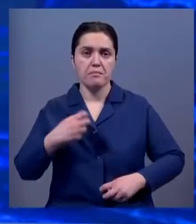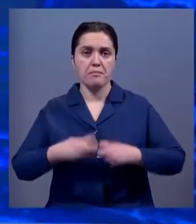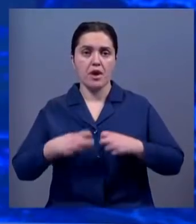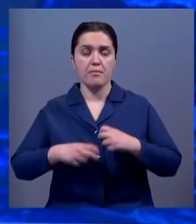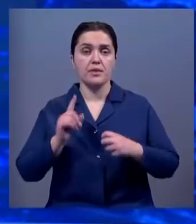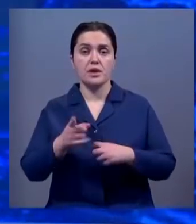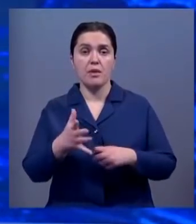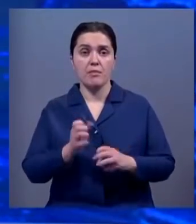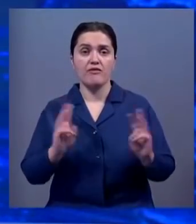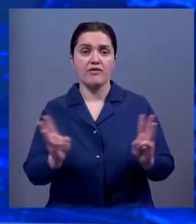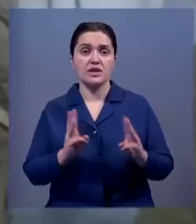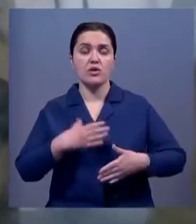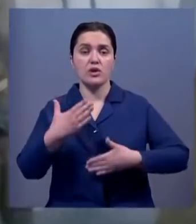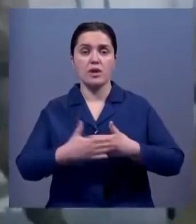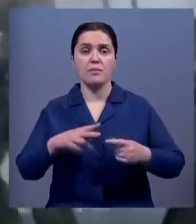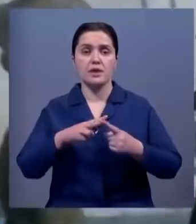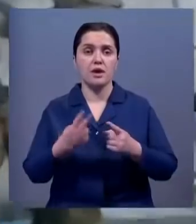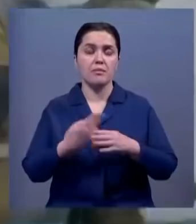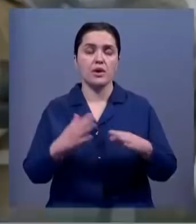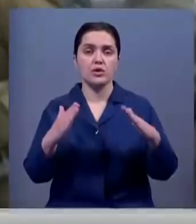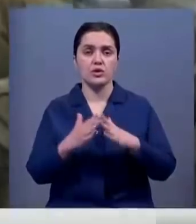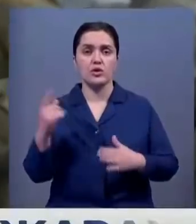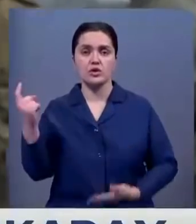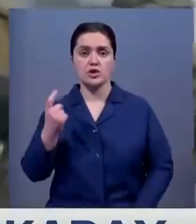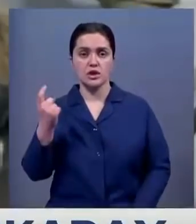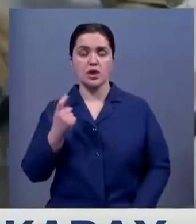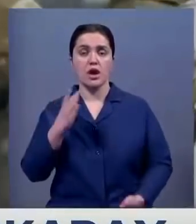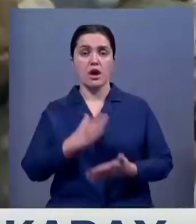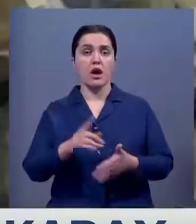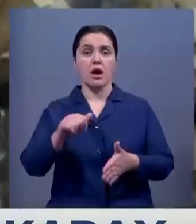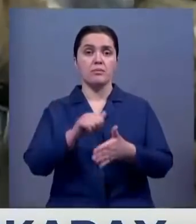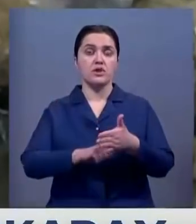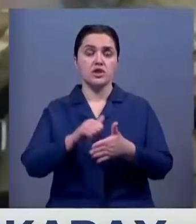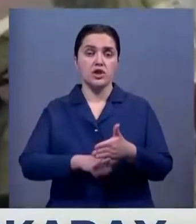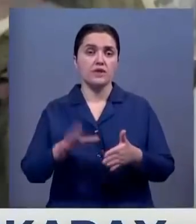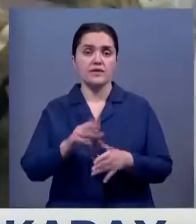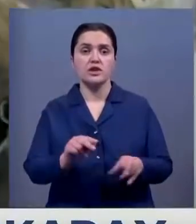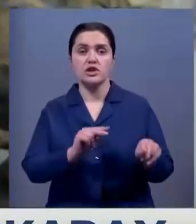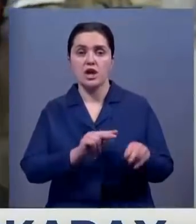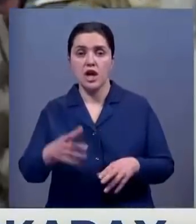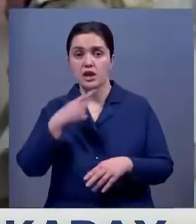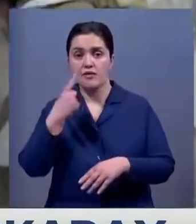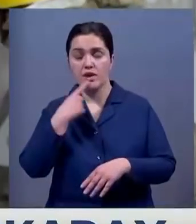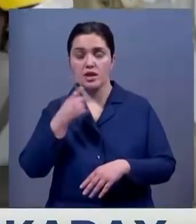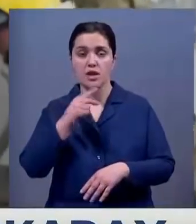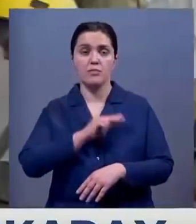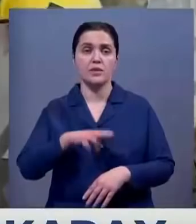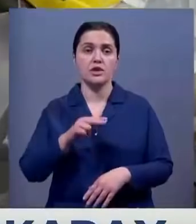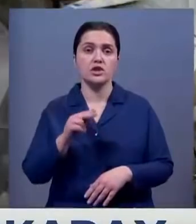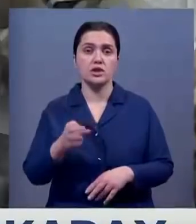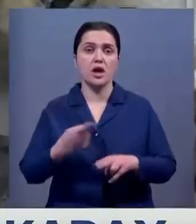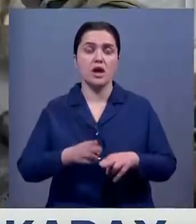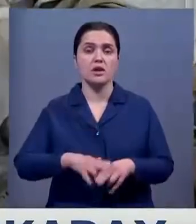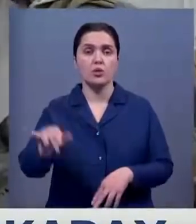почти полутора тысяч возгораний около половины приходится на частный сектор. Основные причины всех несчастей, как говорят сотрудники